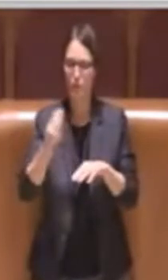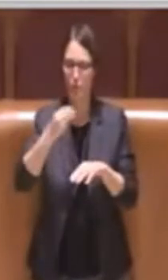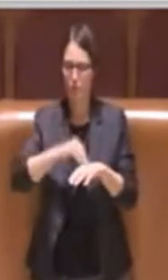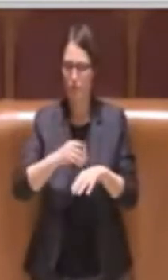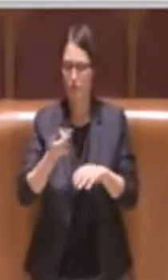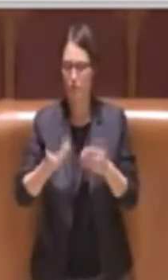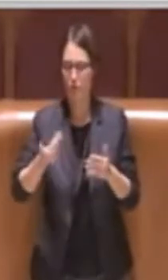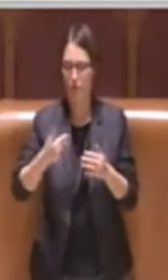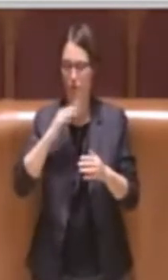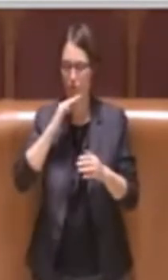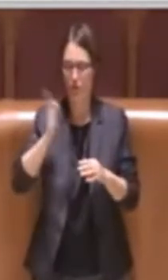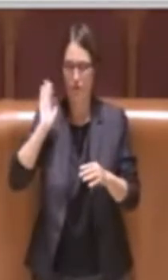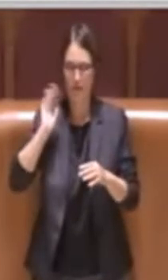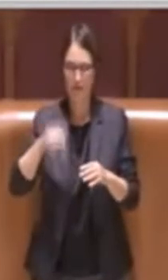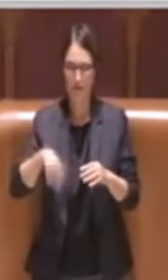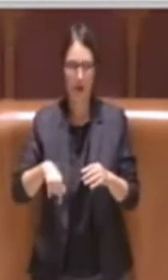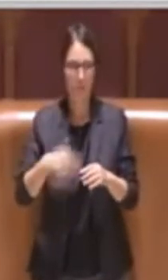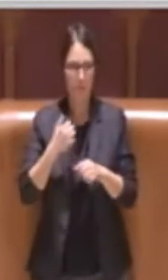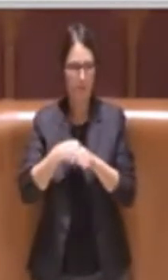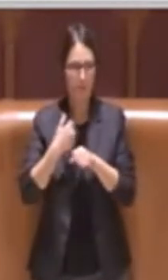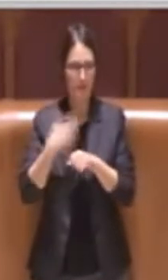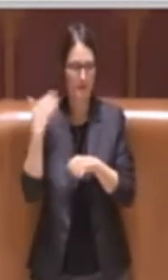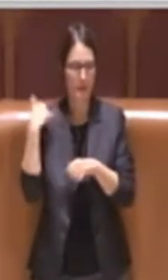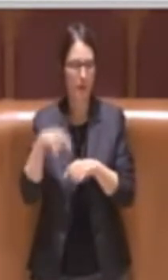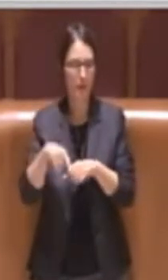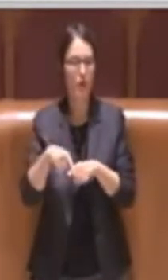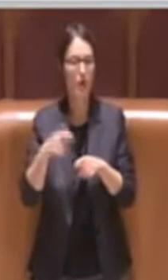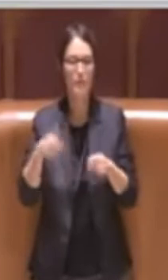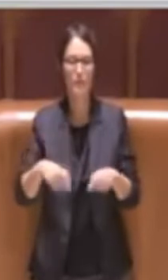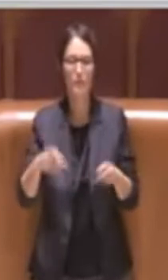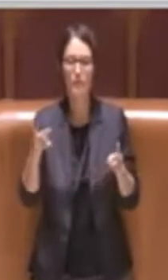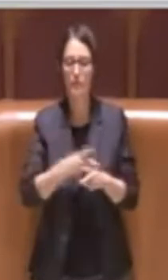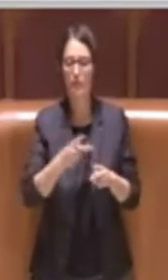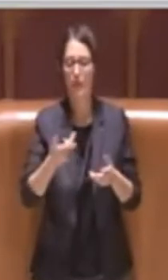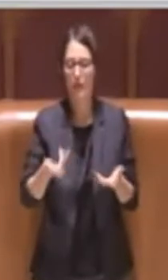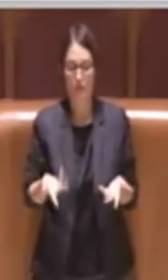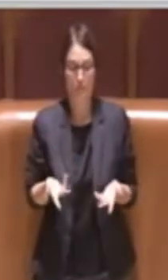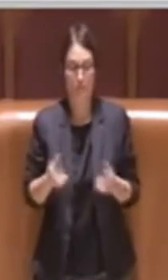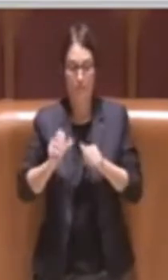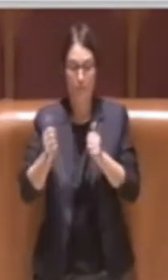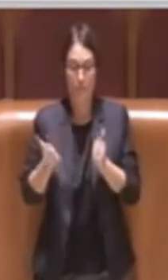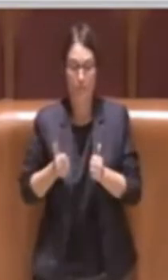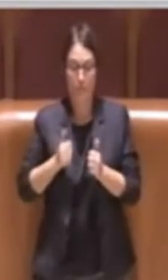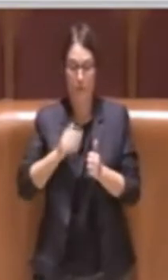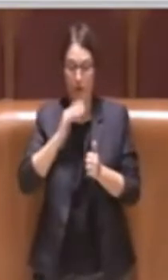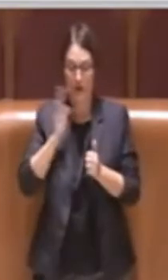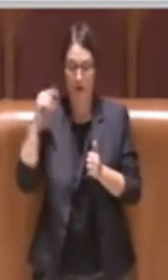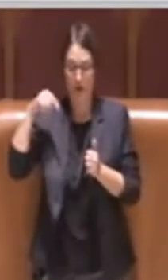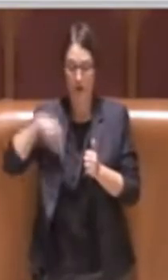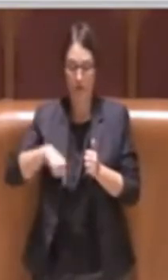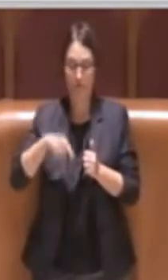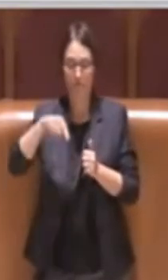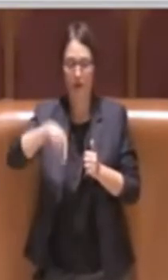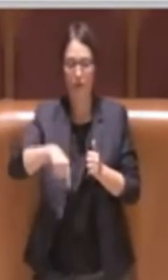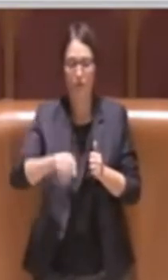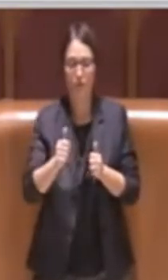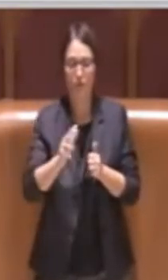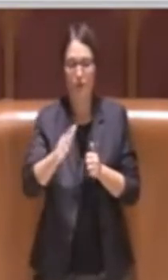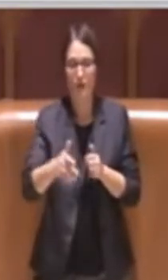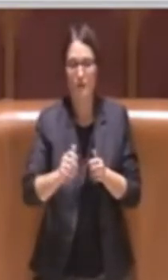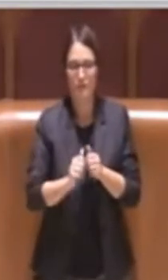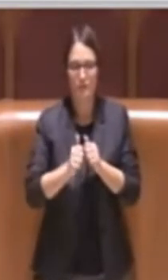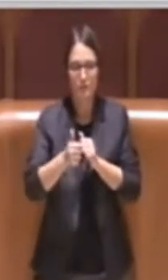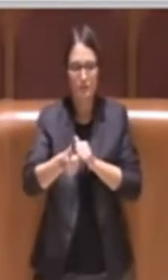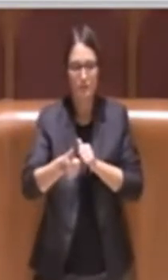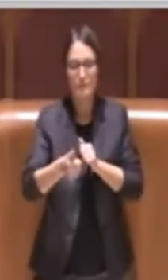passato. Tuttavia, nella fase di passaggio da un modello precedente a quello attuale, si sono creati dei disagi,